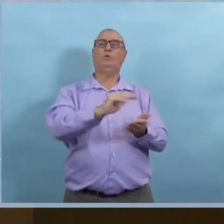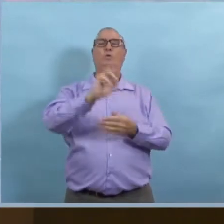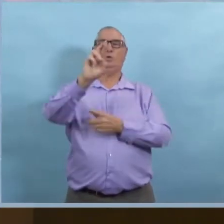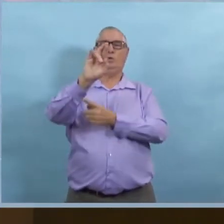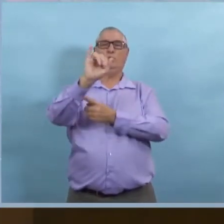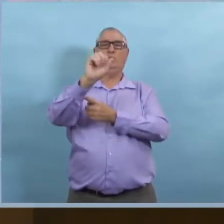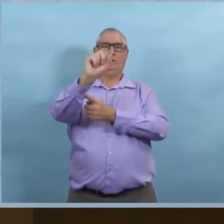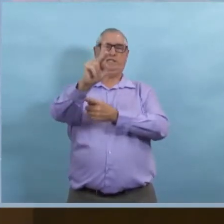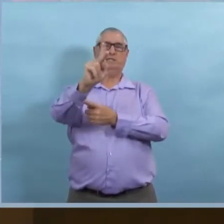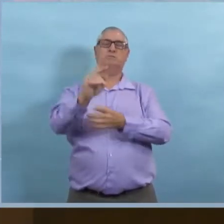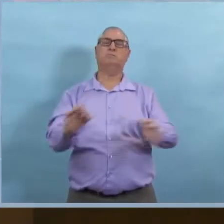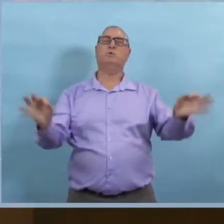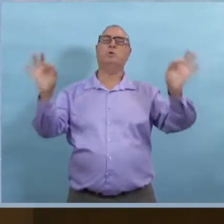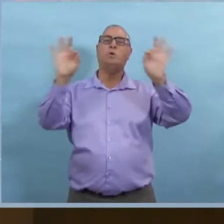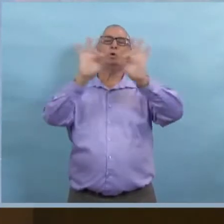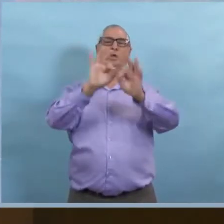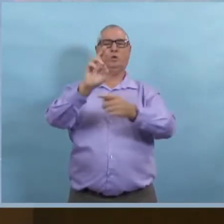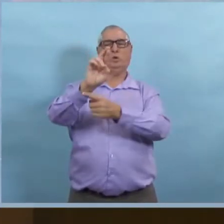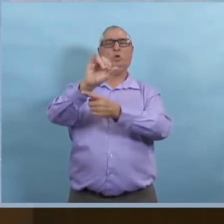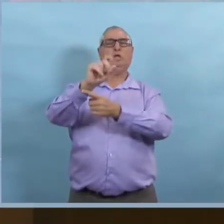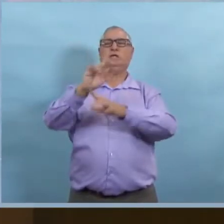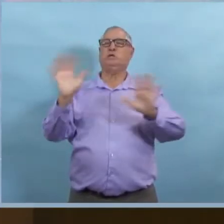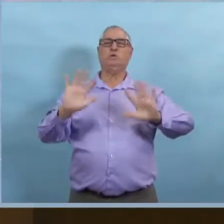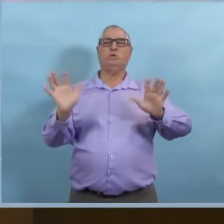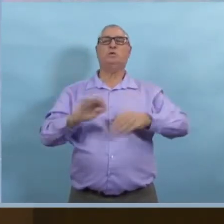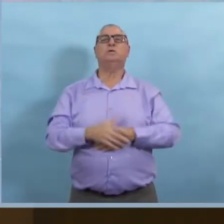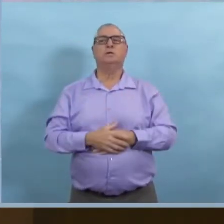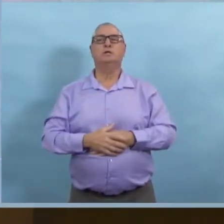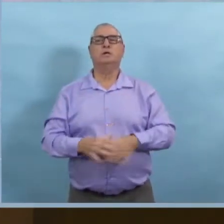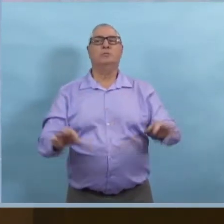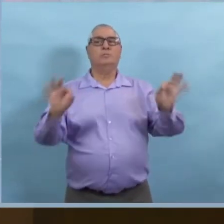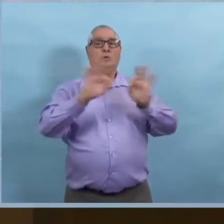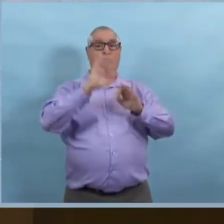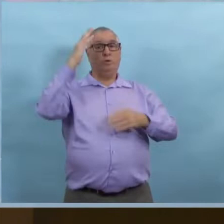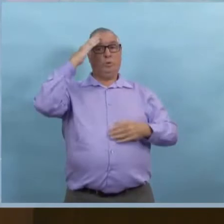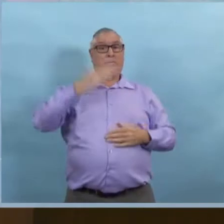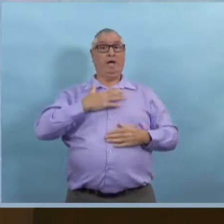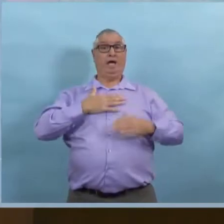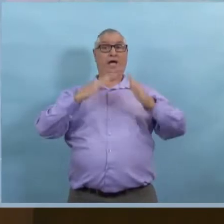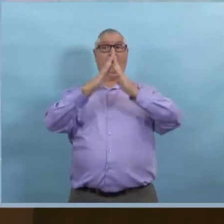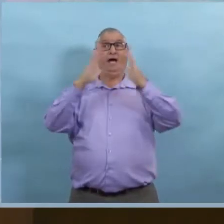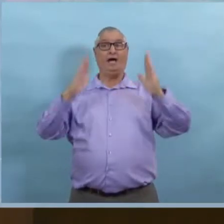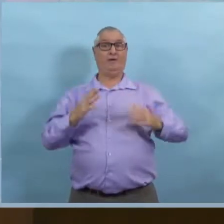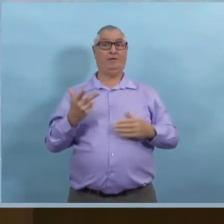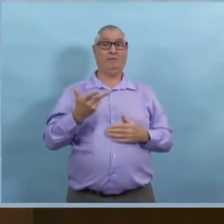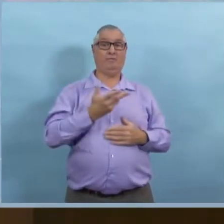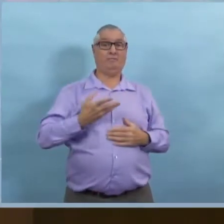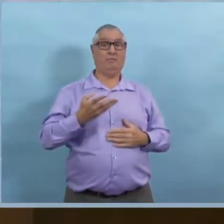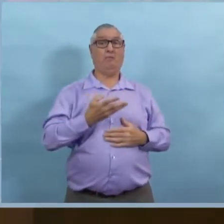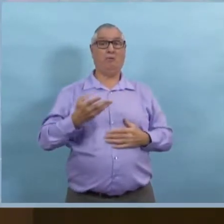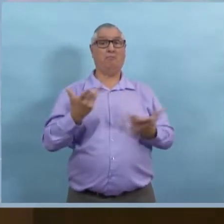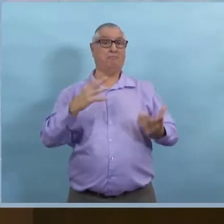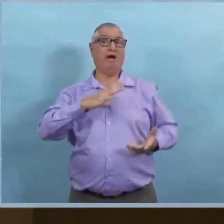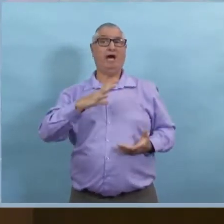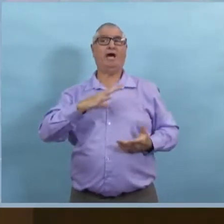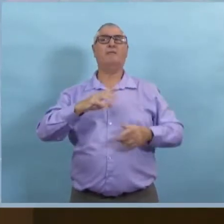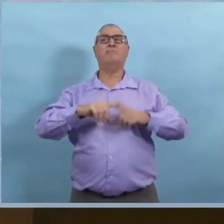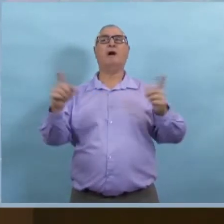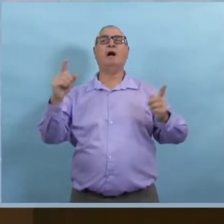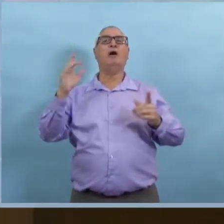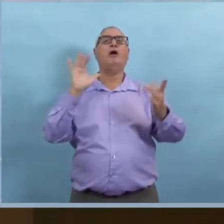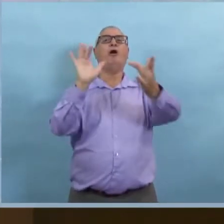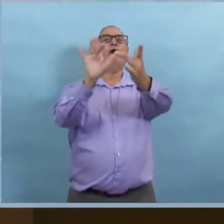réduire la transmission dans le cadre de ces activités. Il faut faire des choix très prudents. Quand on décide avec qui on veut passer du temps,